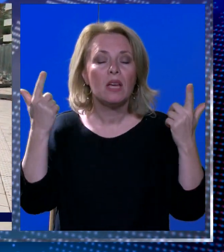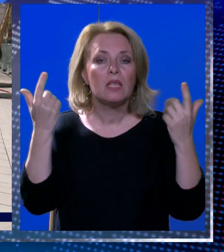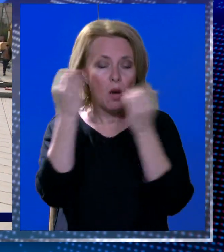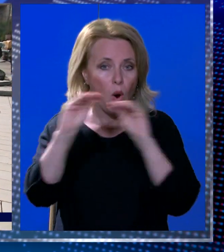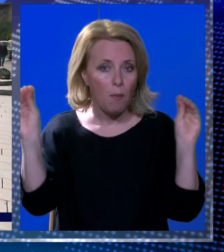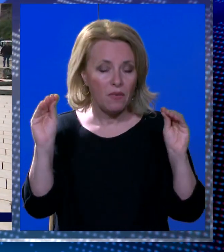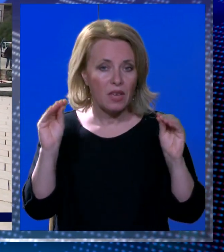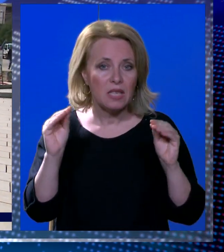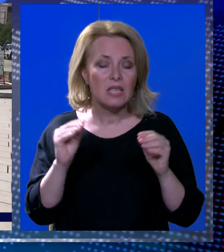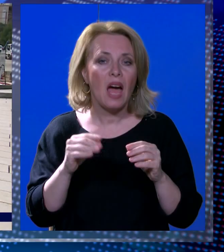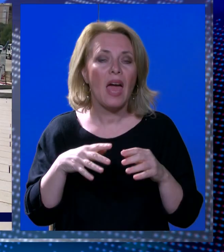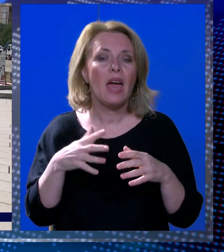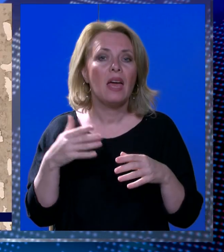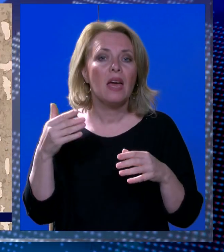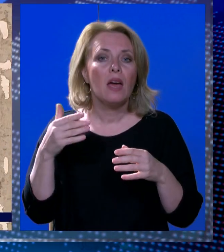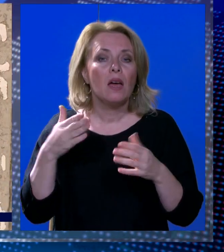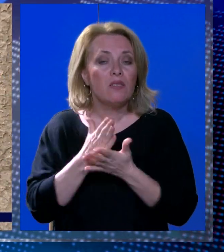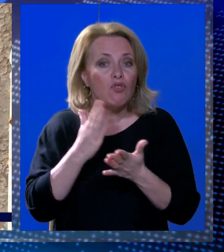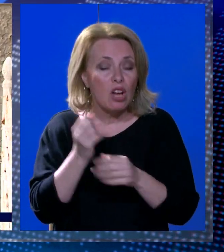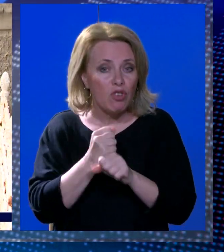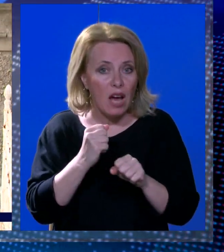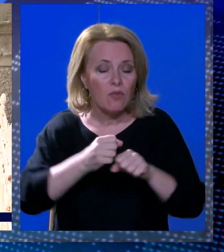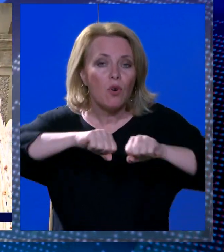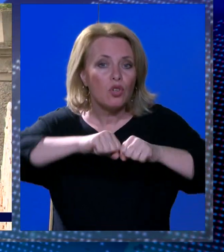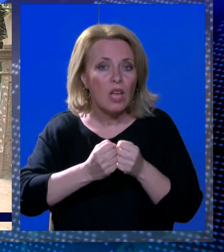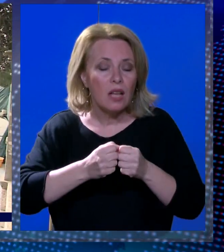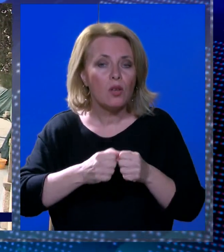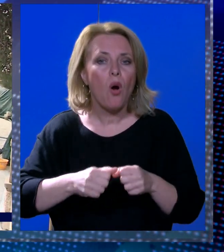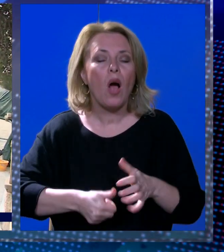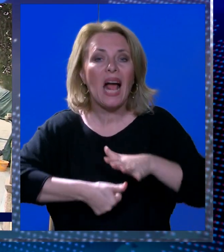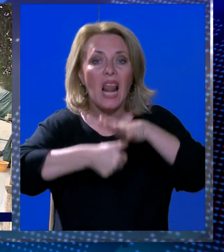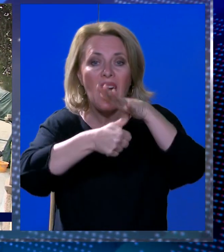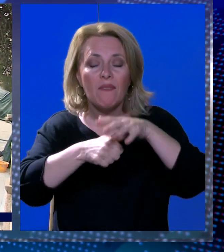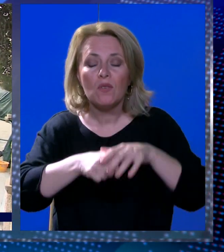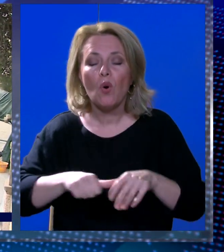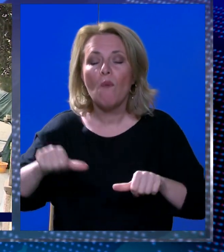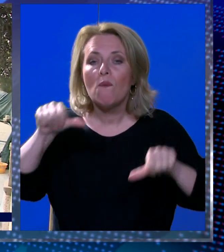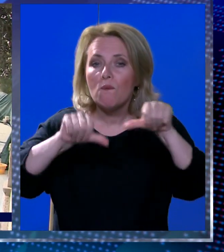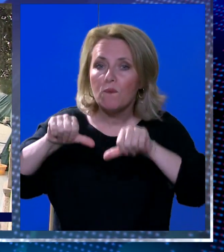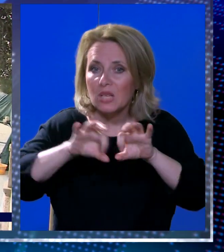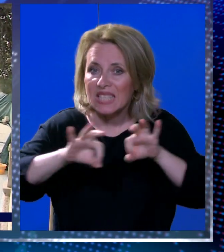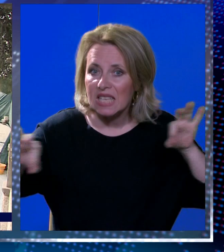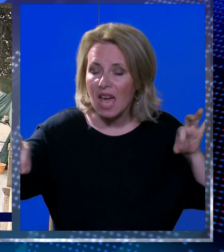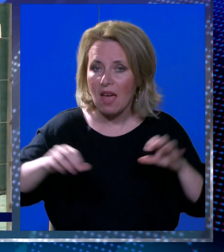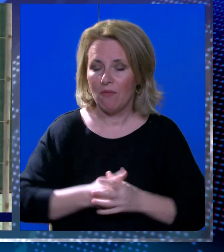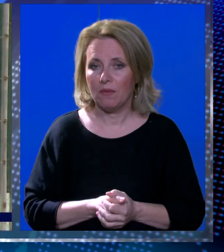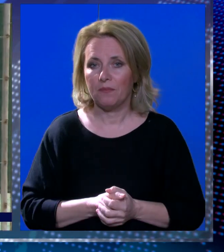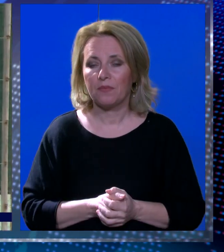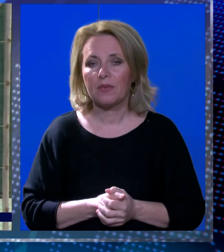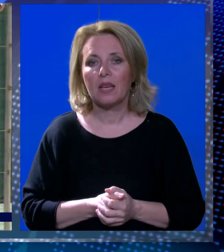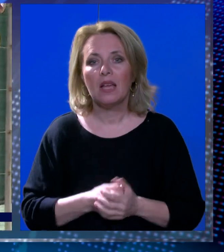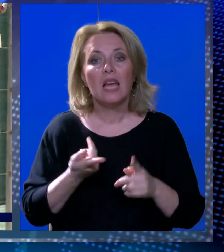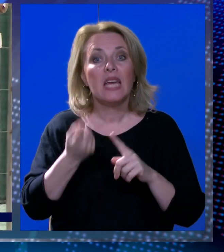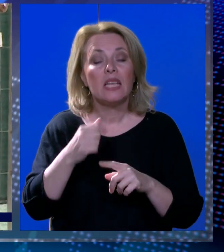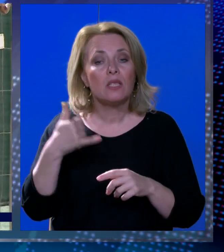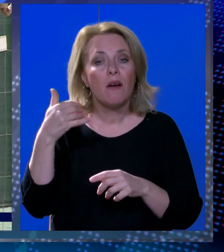Captatska tvrtka Texomolior, oštetila glavnu vodopskrbnu cijev, zbog čega su bez vode ostavili dio stanovnika Lapatske obale.